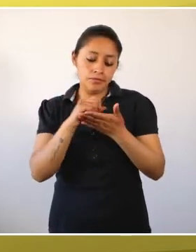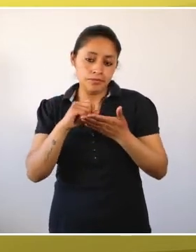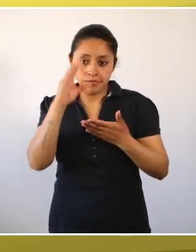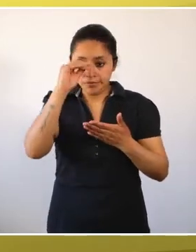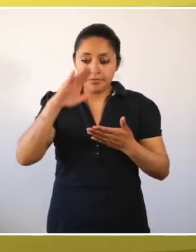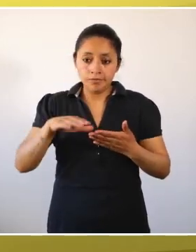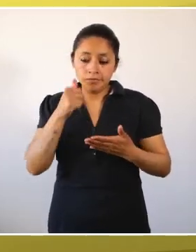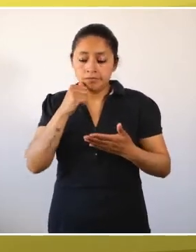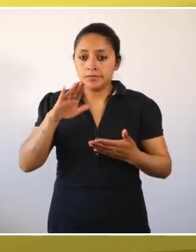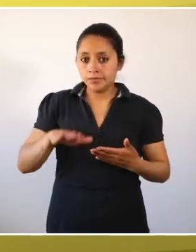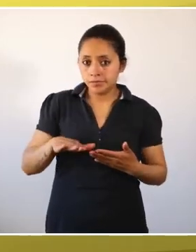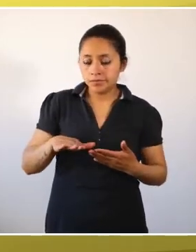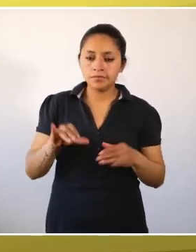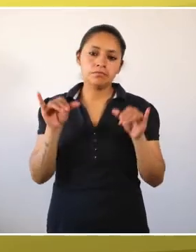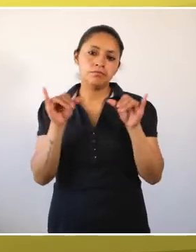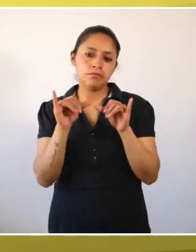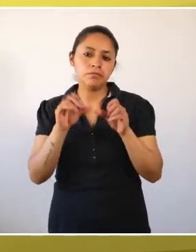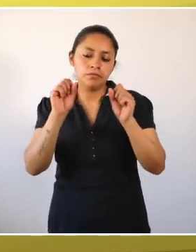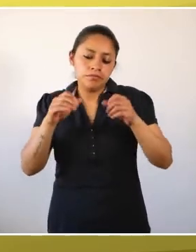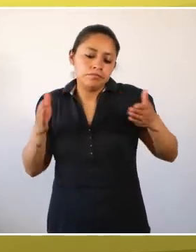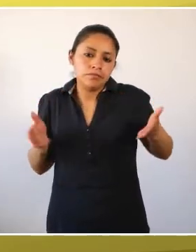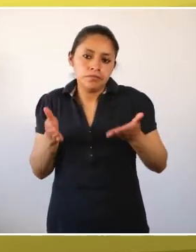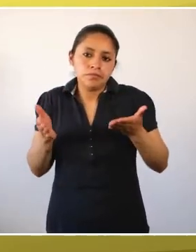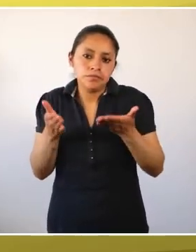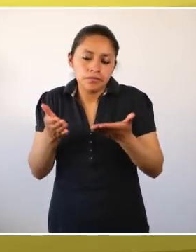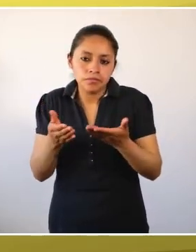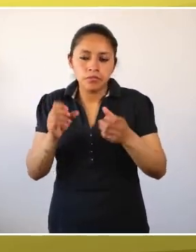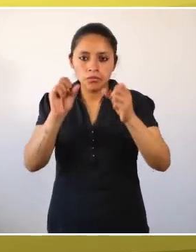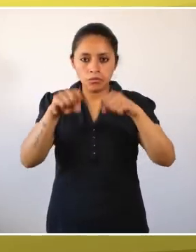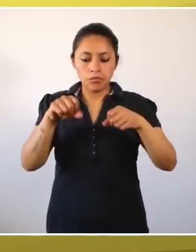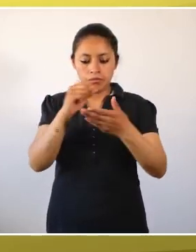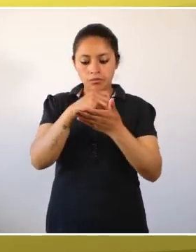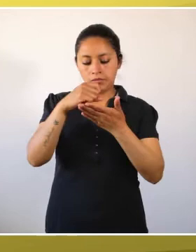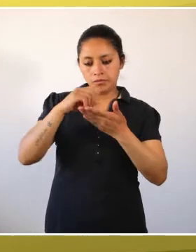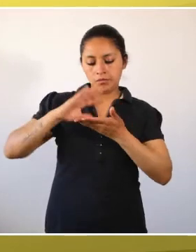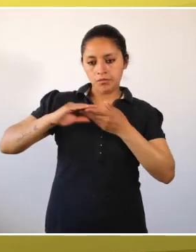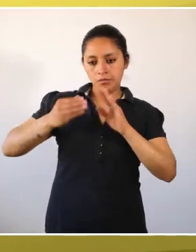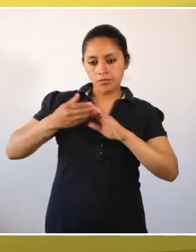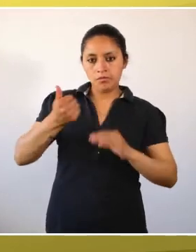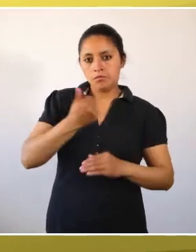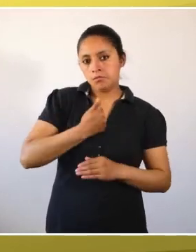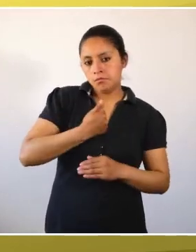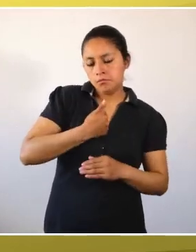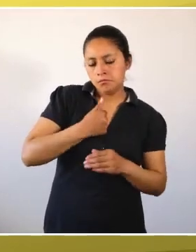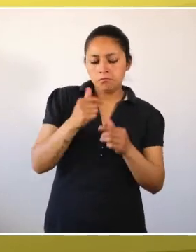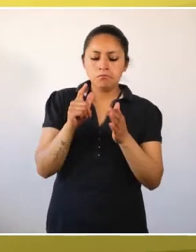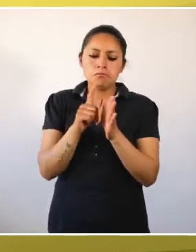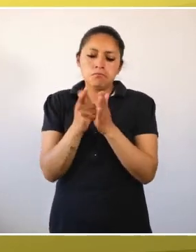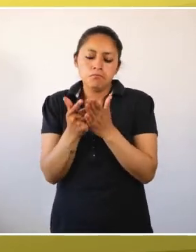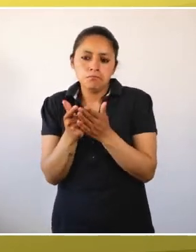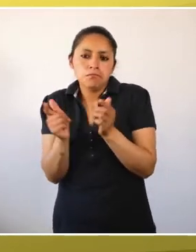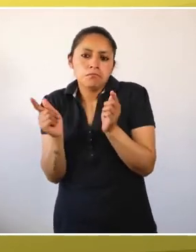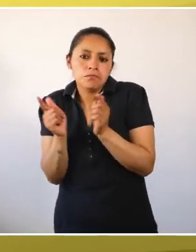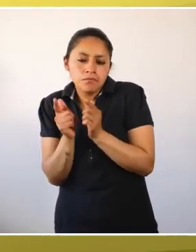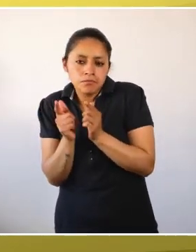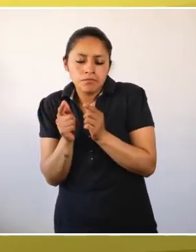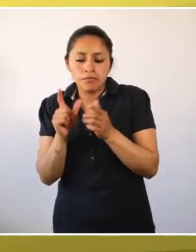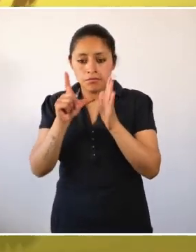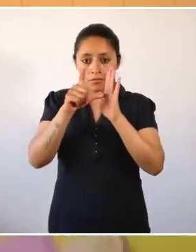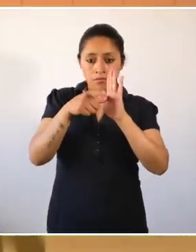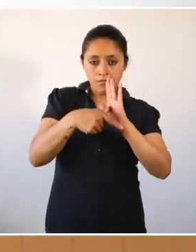Matematikas niskapi, ya chana wasimanta panka kunawan, yubaita, keichuita, akaita, mirajita,